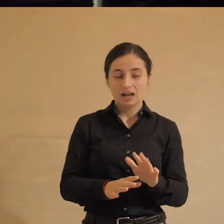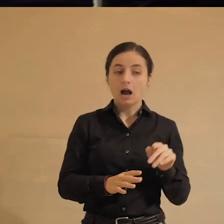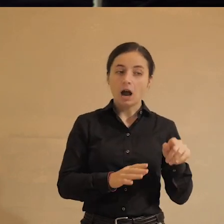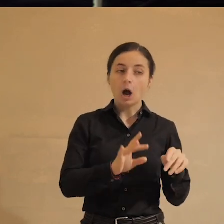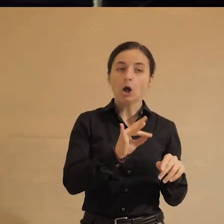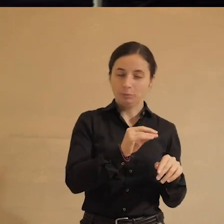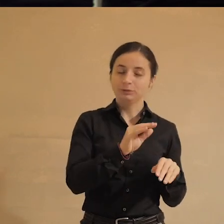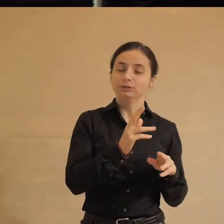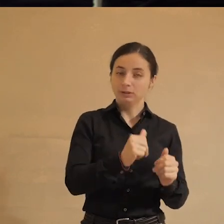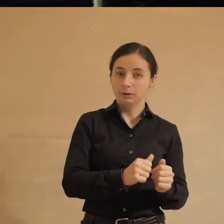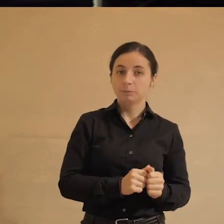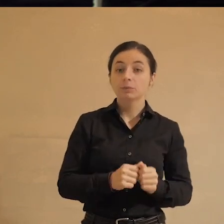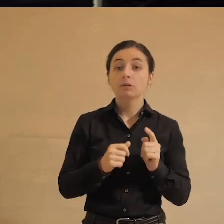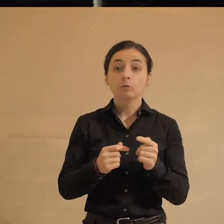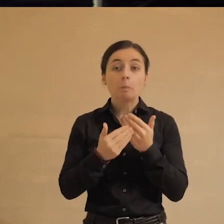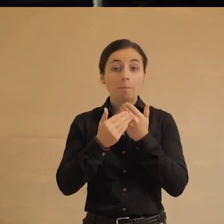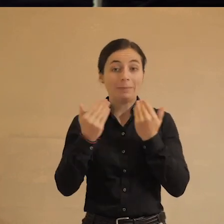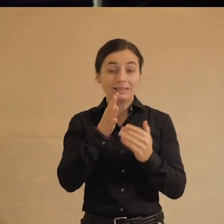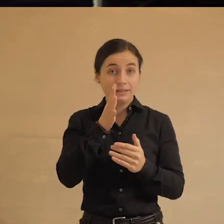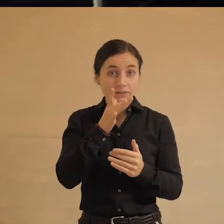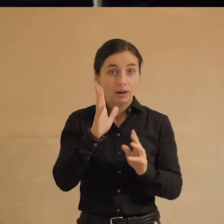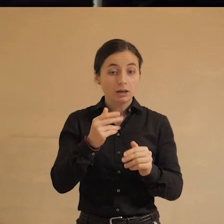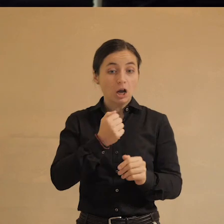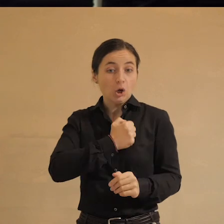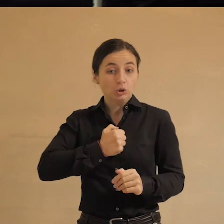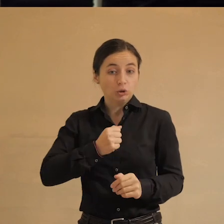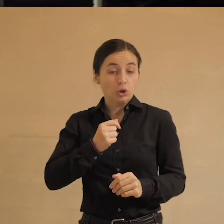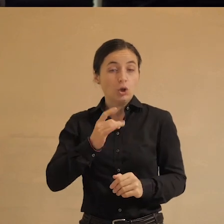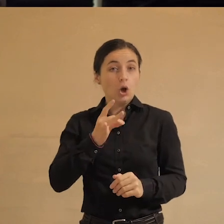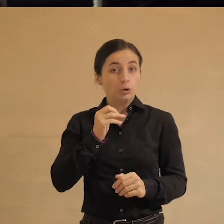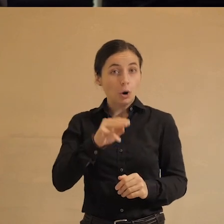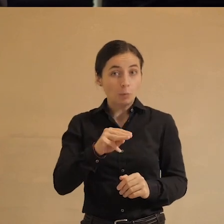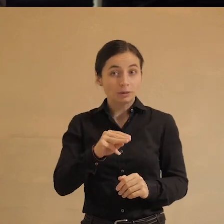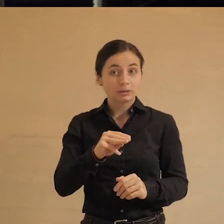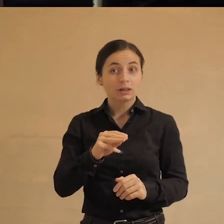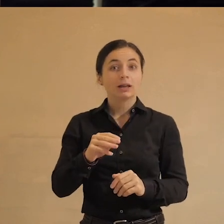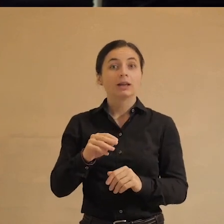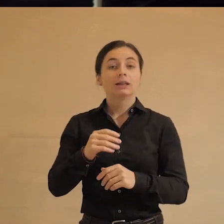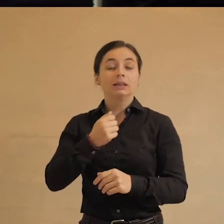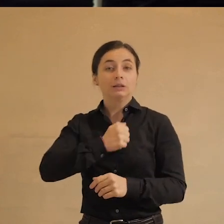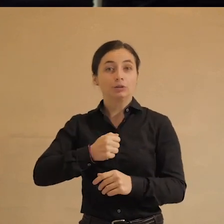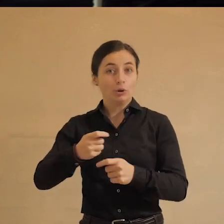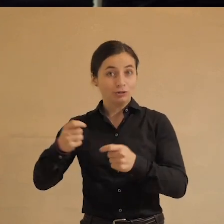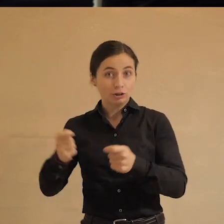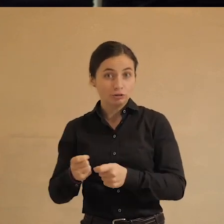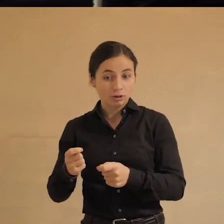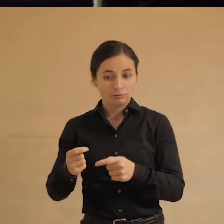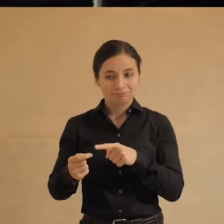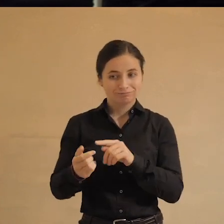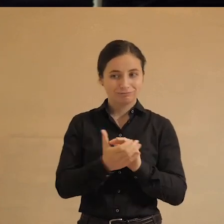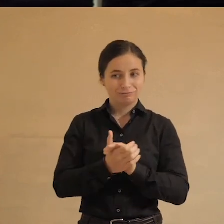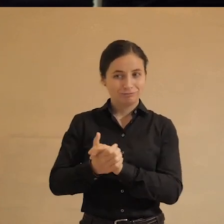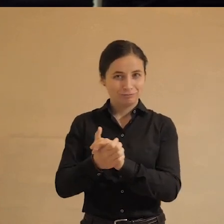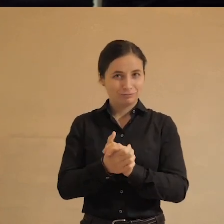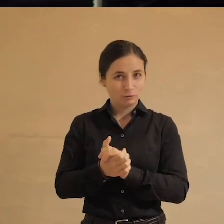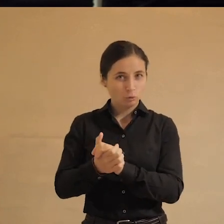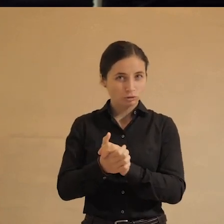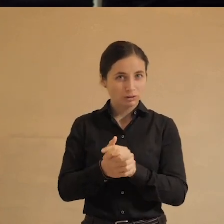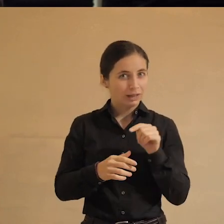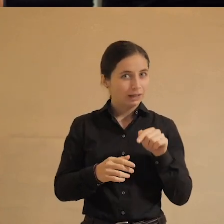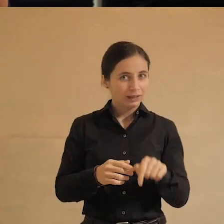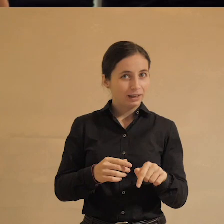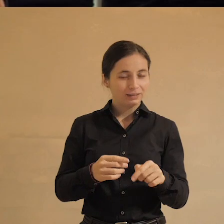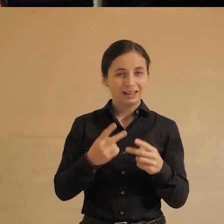по событиям последнего времени, как злой робот и злой начальник замечательно друг с другом сотрудничают. И что это